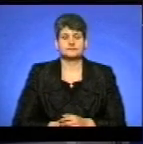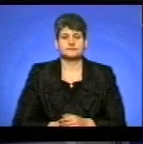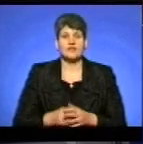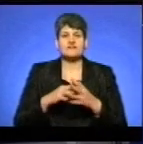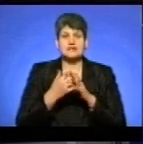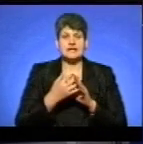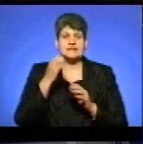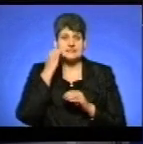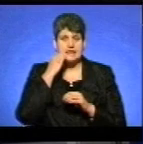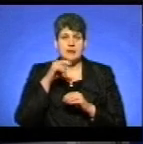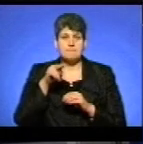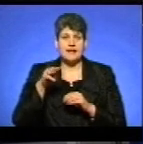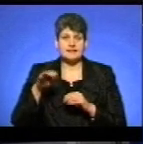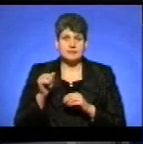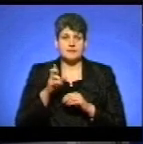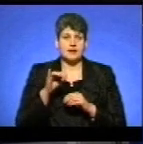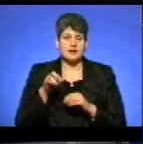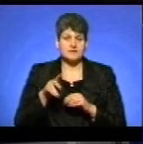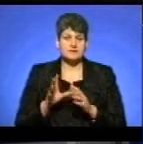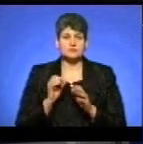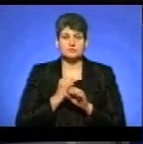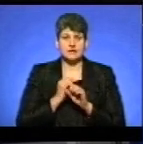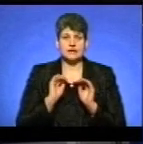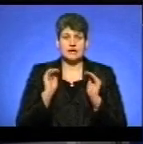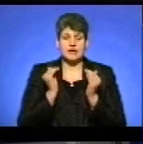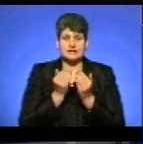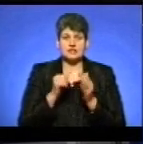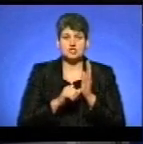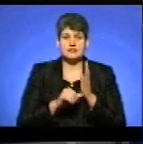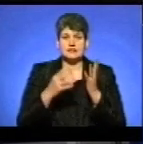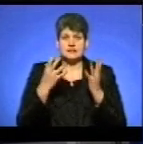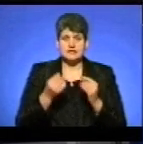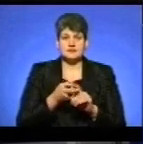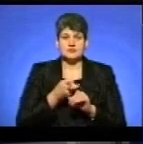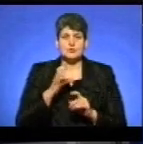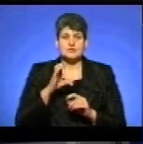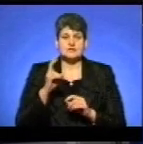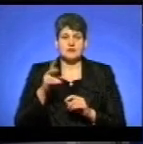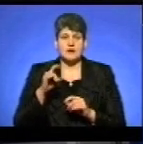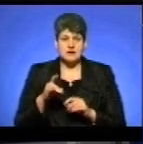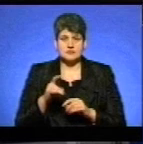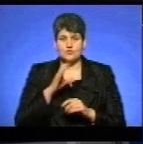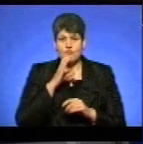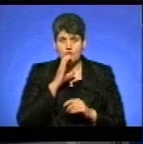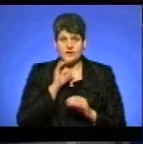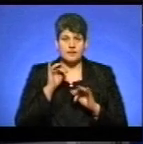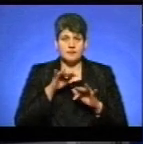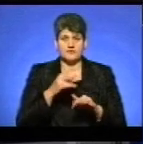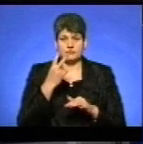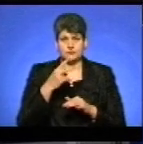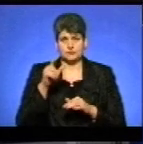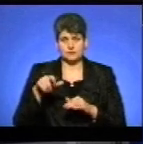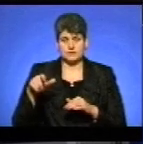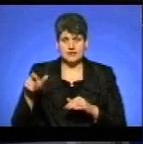У селах Старі Петликівці та Білявинці ввели карантин на 60 днів через сказ у вовка, який напав на двох жителів, повідомив